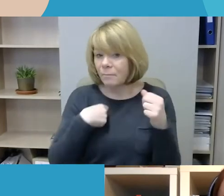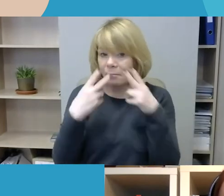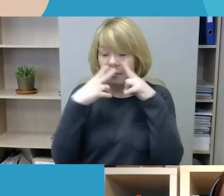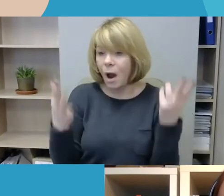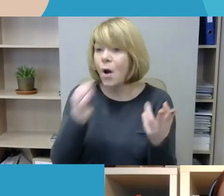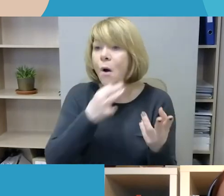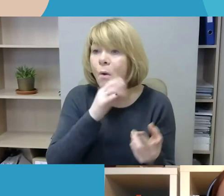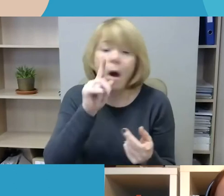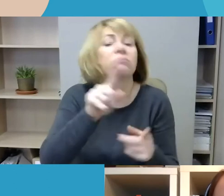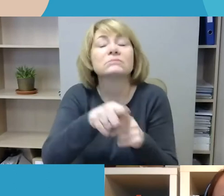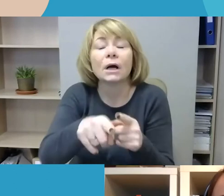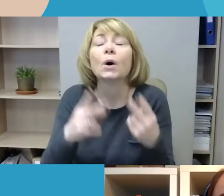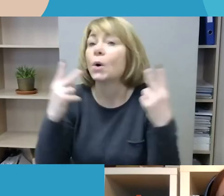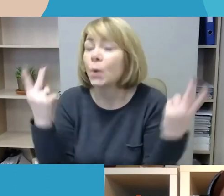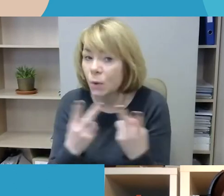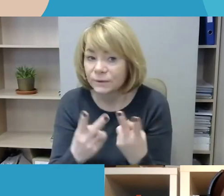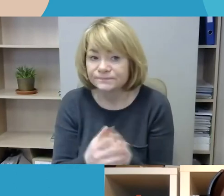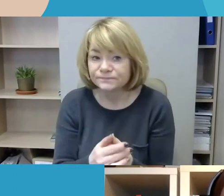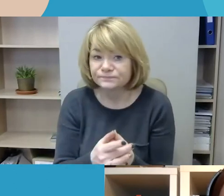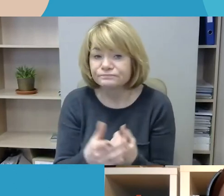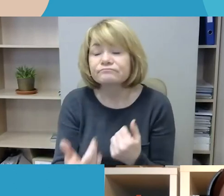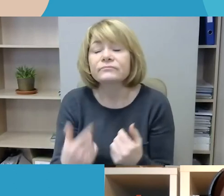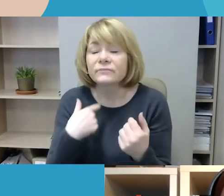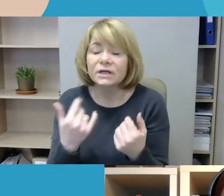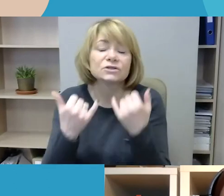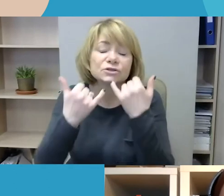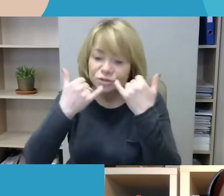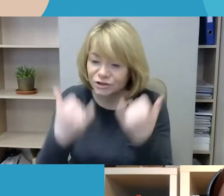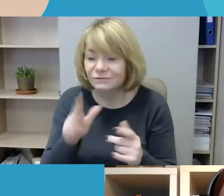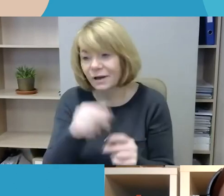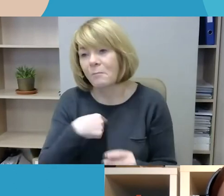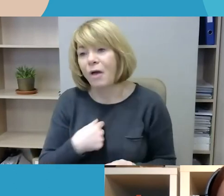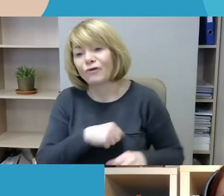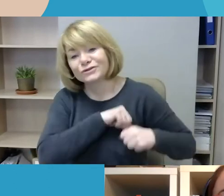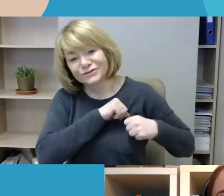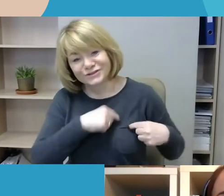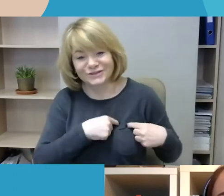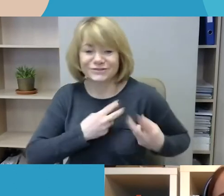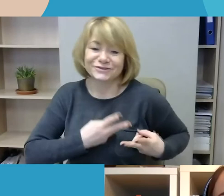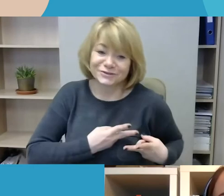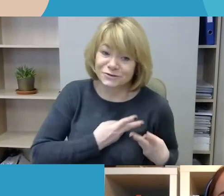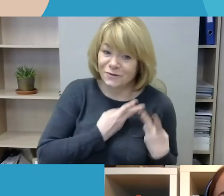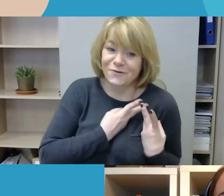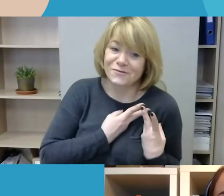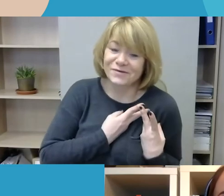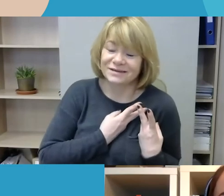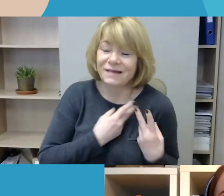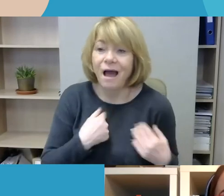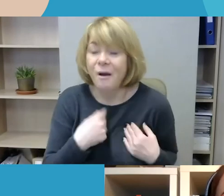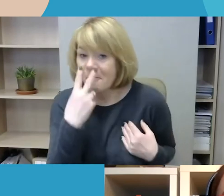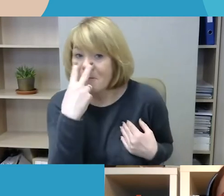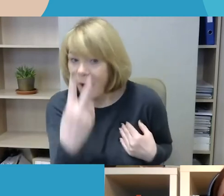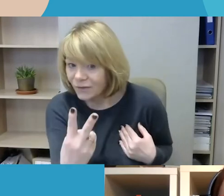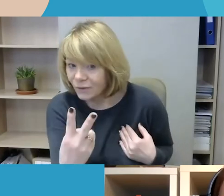diskutuoti. aš šiandien tai iš tikrųjų džiaugiasi širdis, matant, kaip prieš dešimt